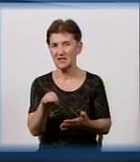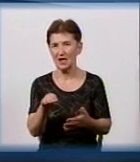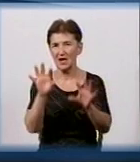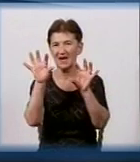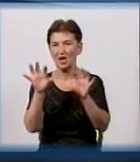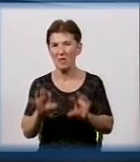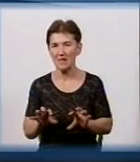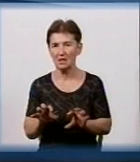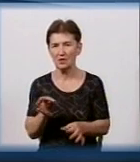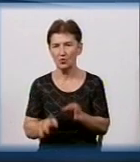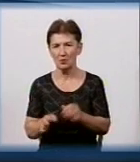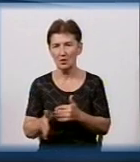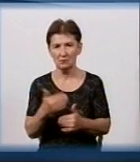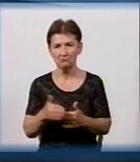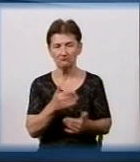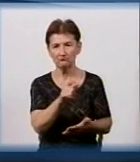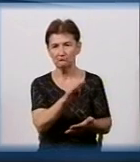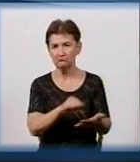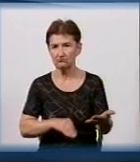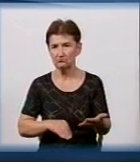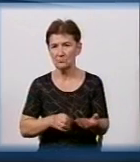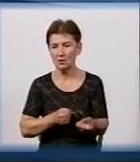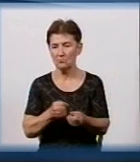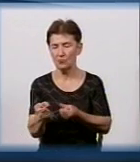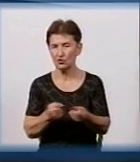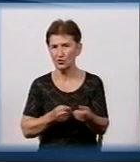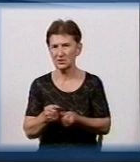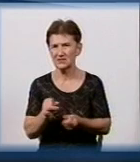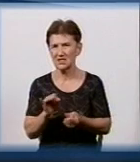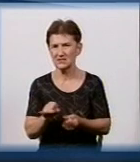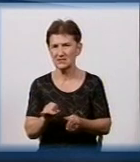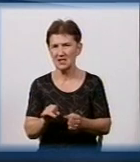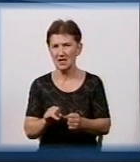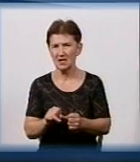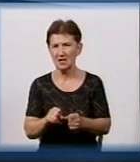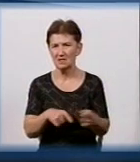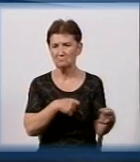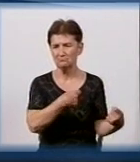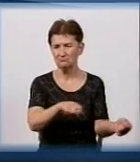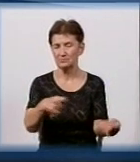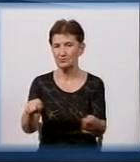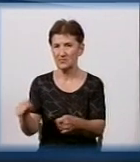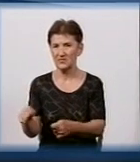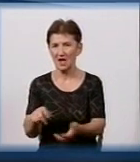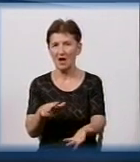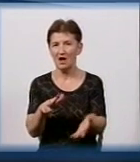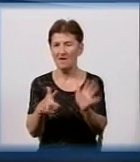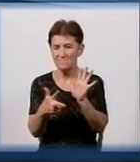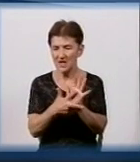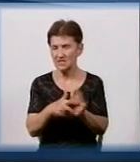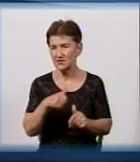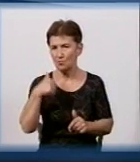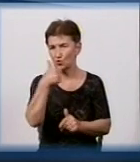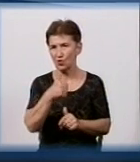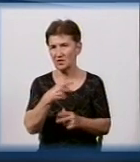покликані боротися з розповсюдженням наркотиків. Вісім років за незаконне зберігання, наприклад.